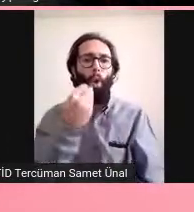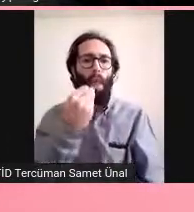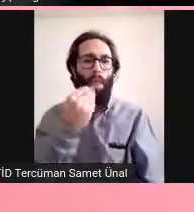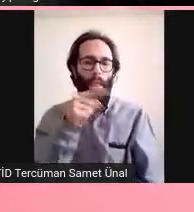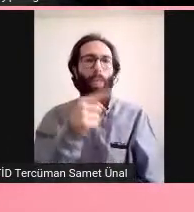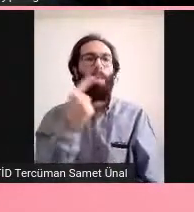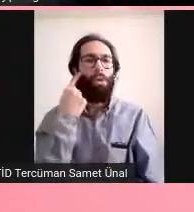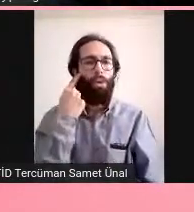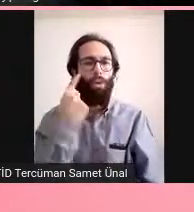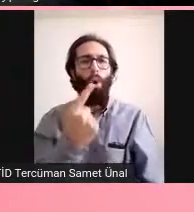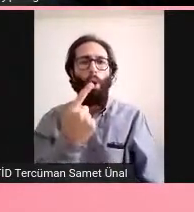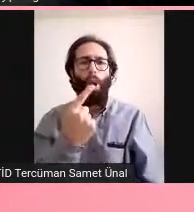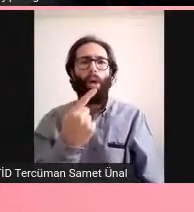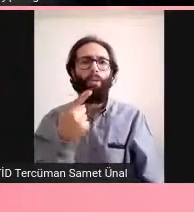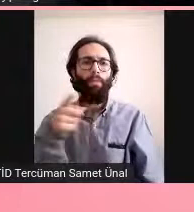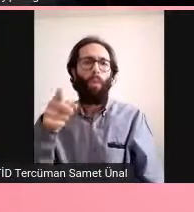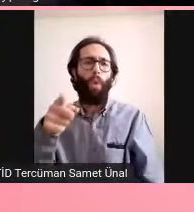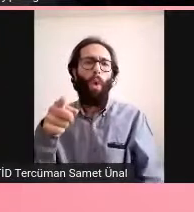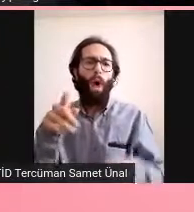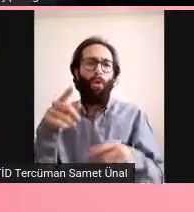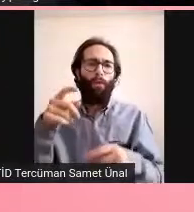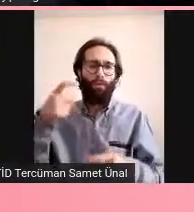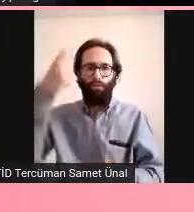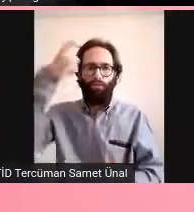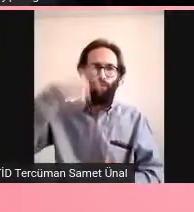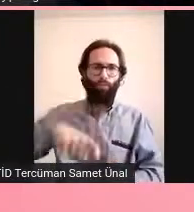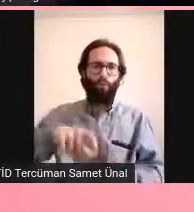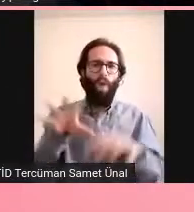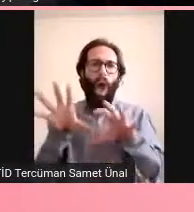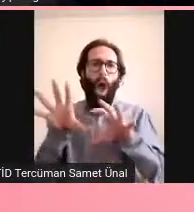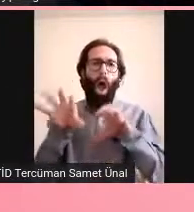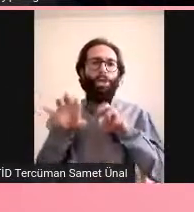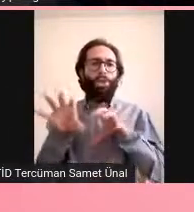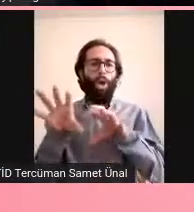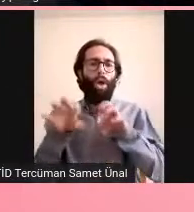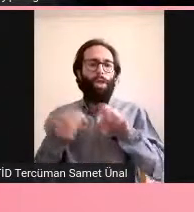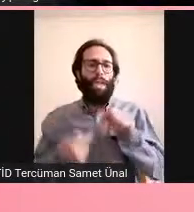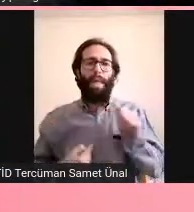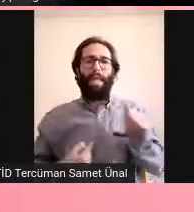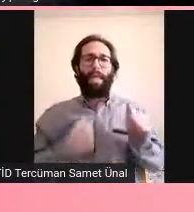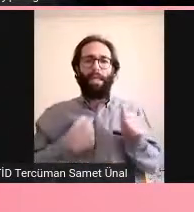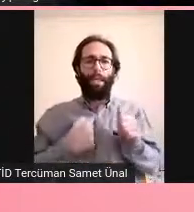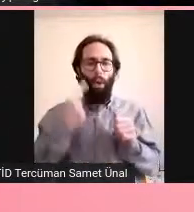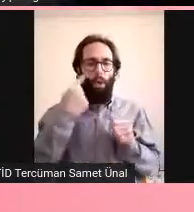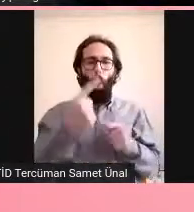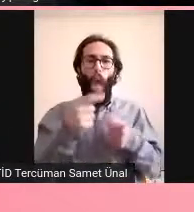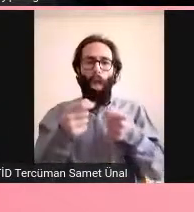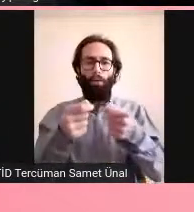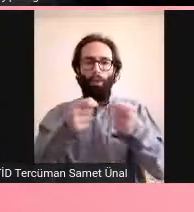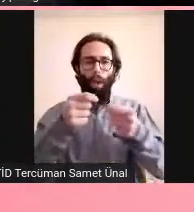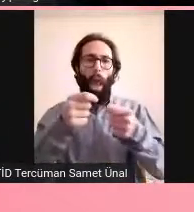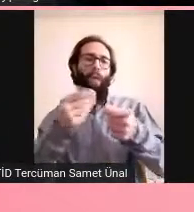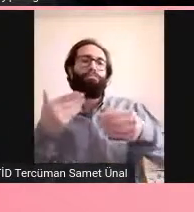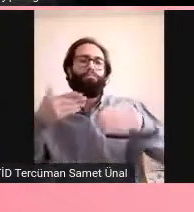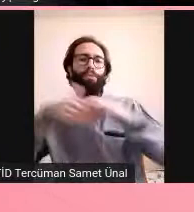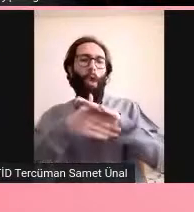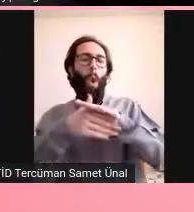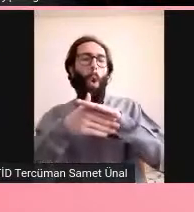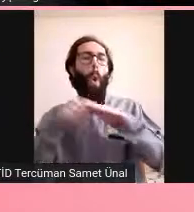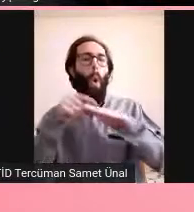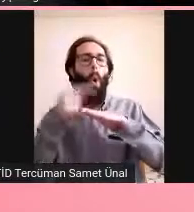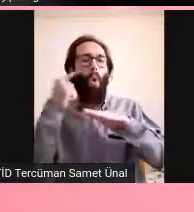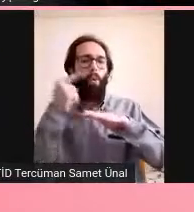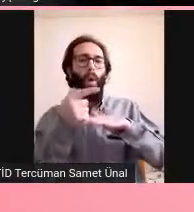ace reseptörüne bağlanıyor. Hücrenin içine öyle giriyor. Yani hücrenin içine girmesini sağlayan protein. Spike